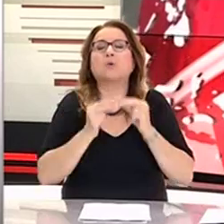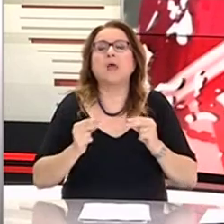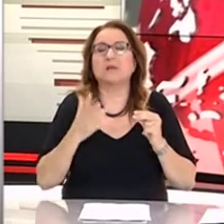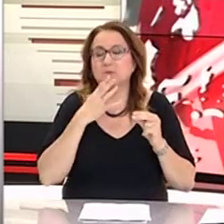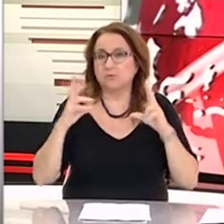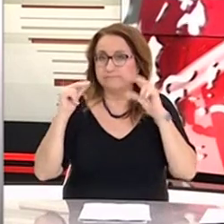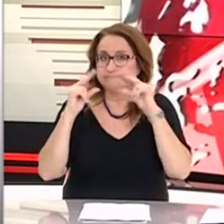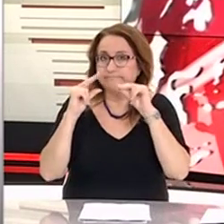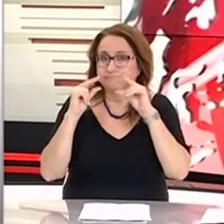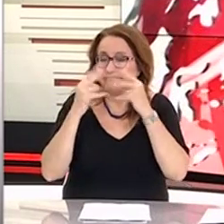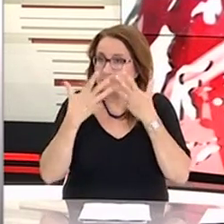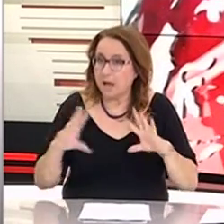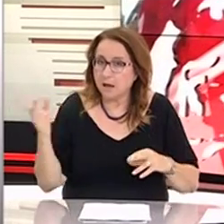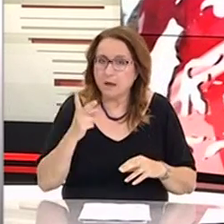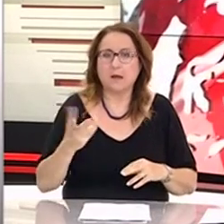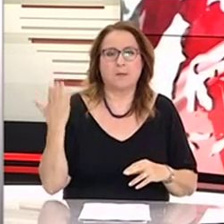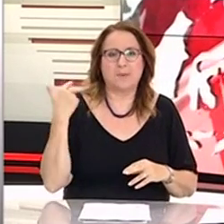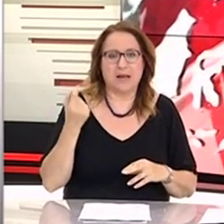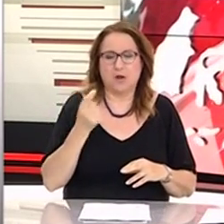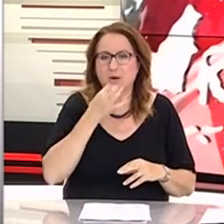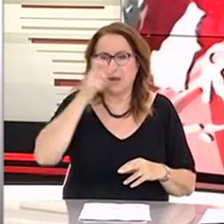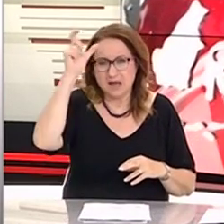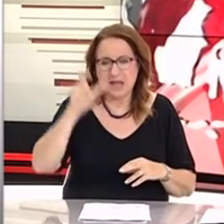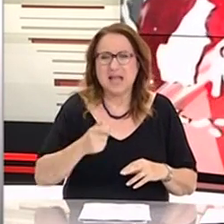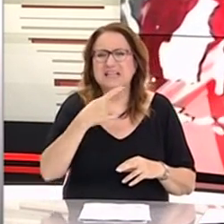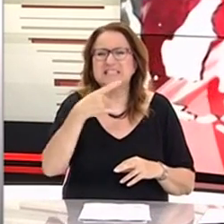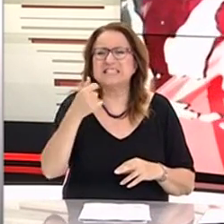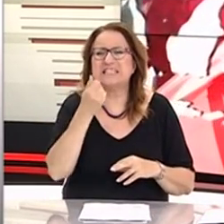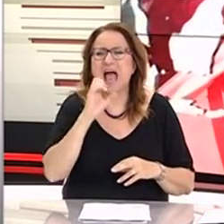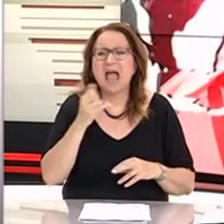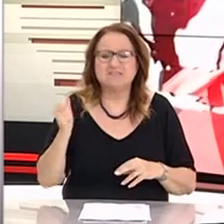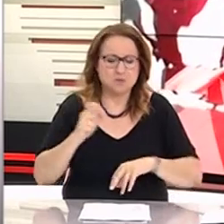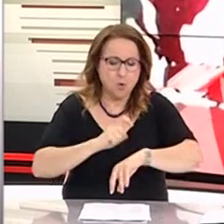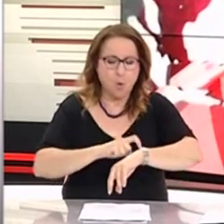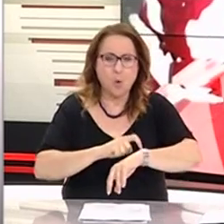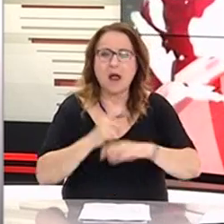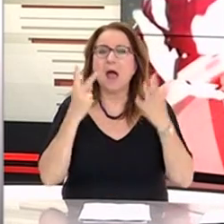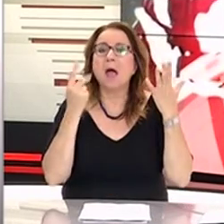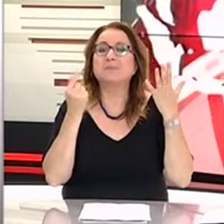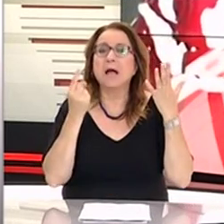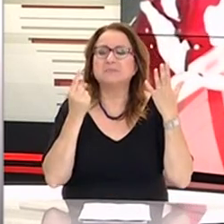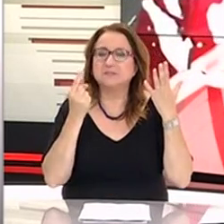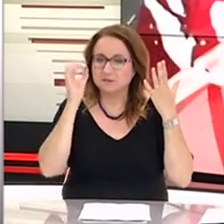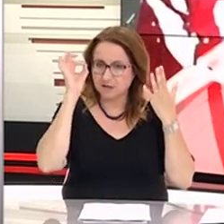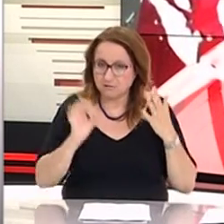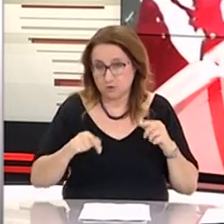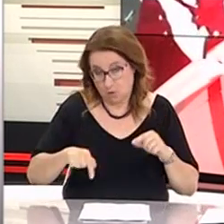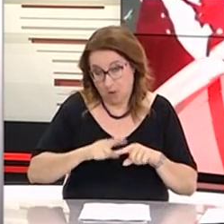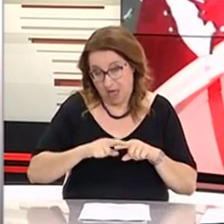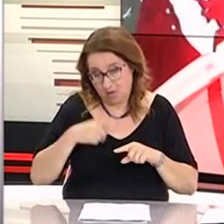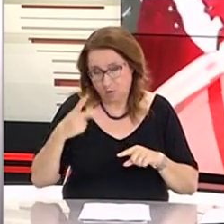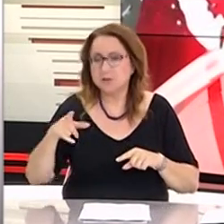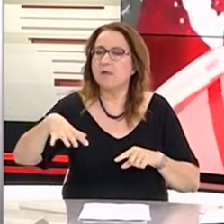Από λίγο διαδότηκε η πληροφορία ότι ο Ζόραν Ζάεφ στις 7.30 ώρα Ελλάδος θα απευθύνει διάγγελμα στο λαό της χώρας.